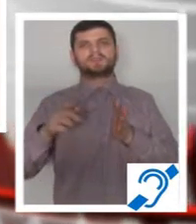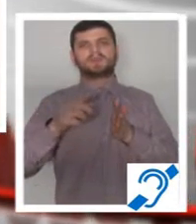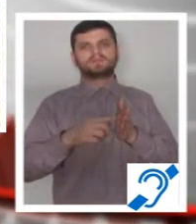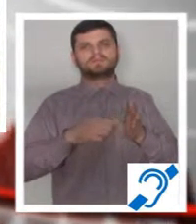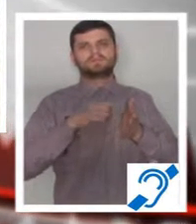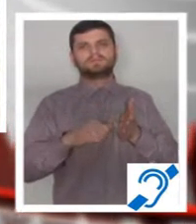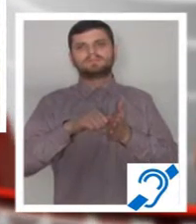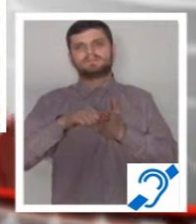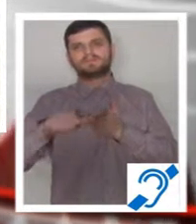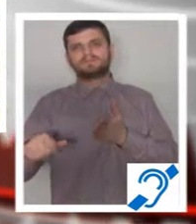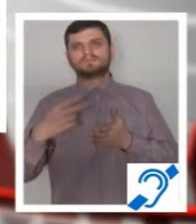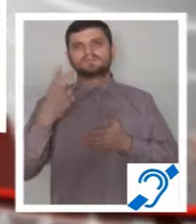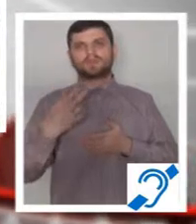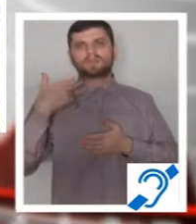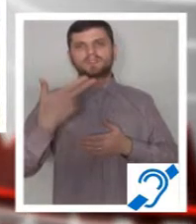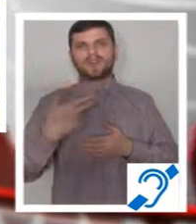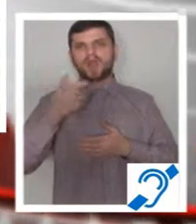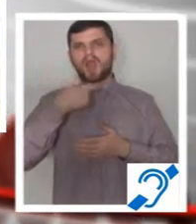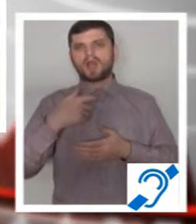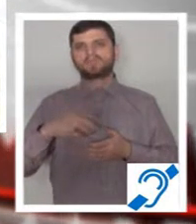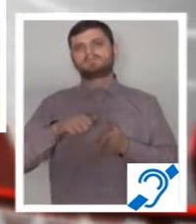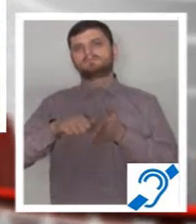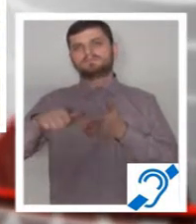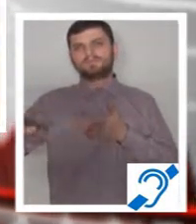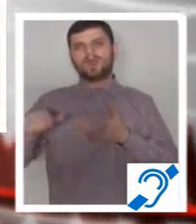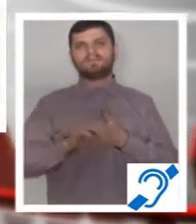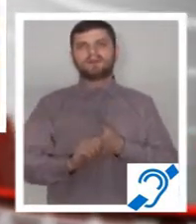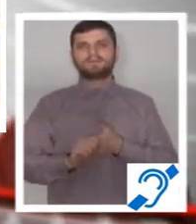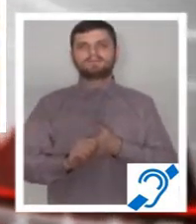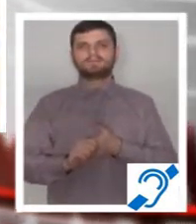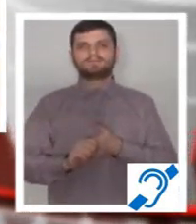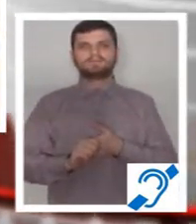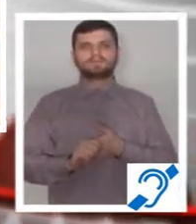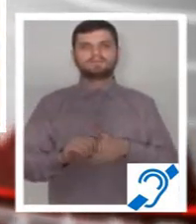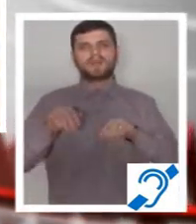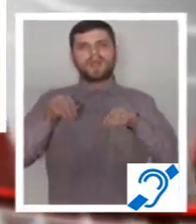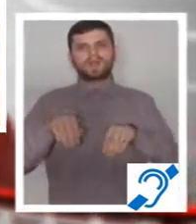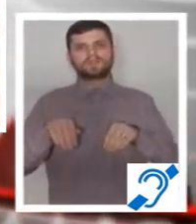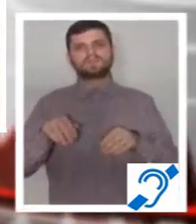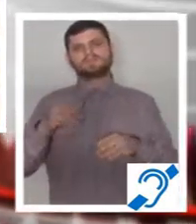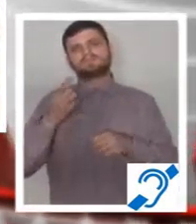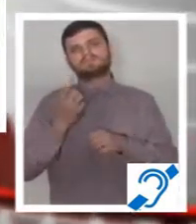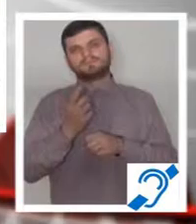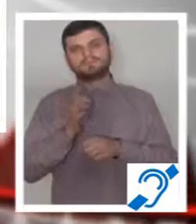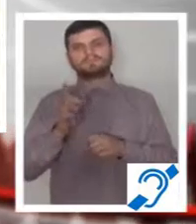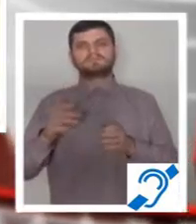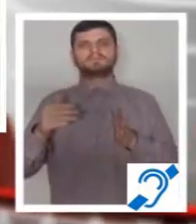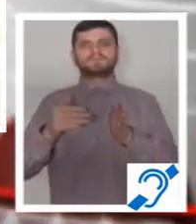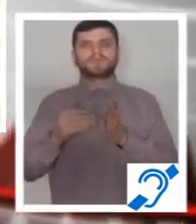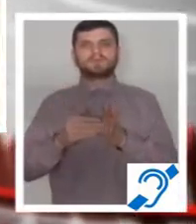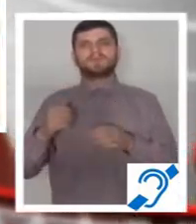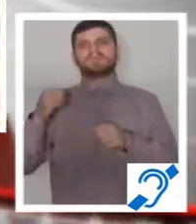ci în următorii 2-3 ani și acest lucru va necesita întâi și întâi transferul